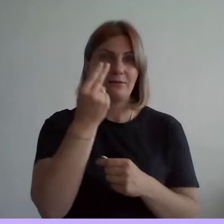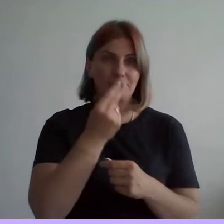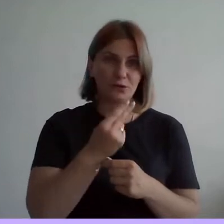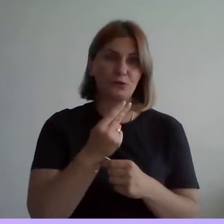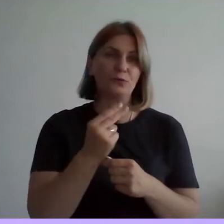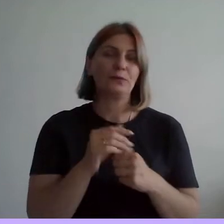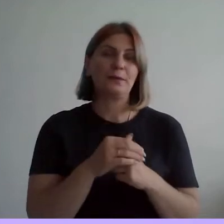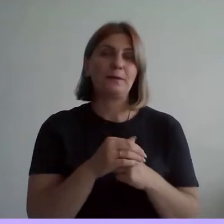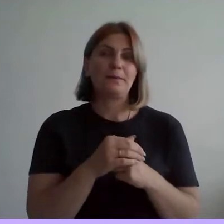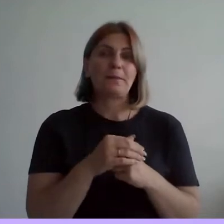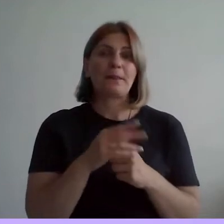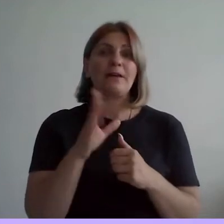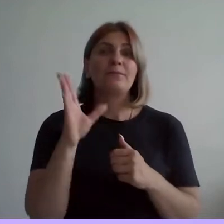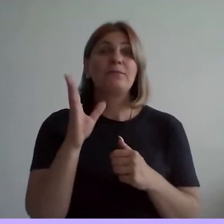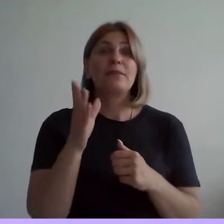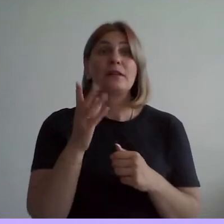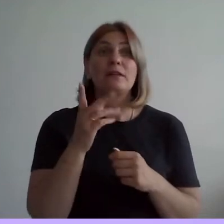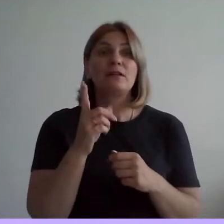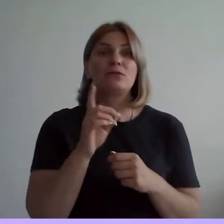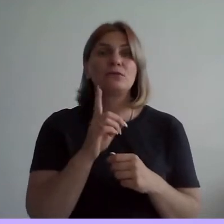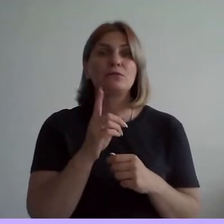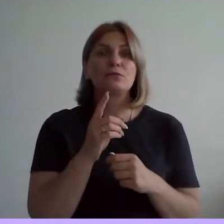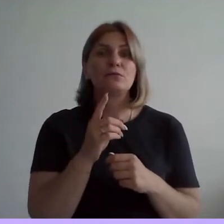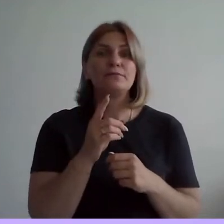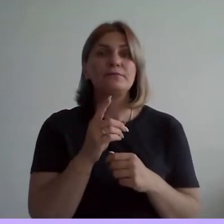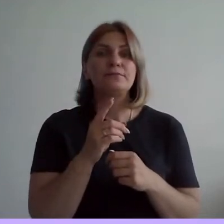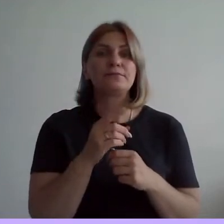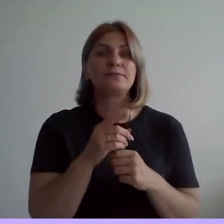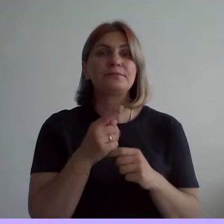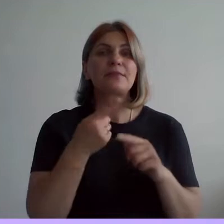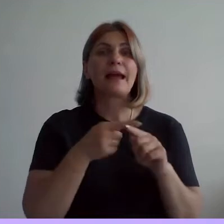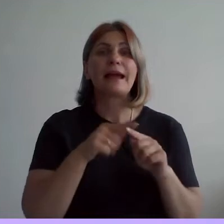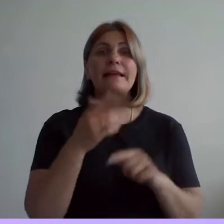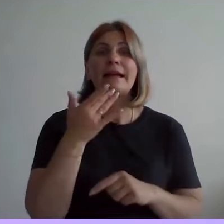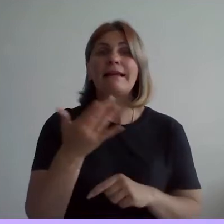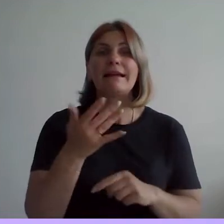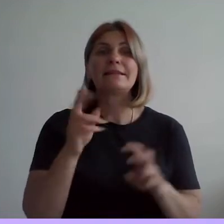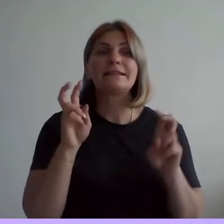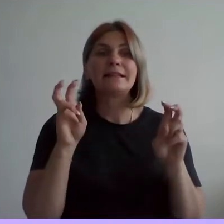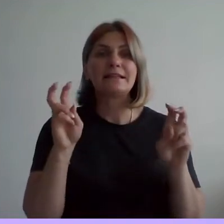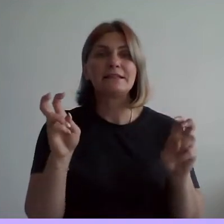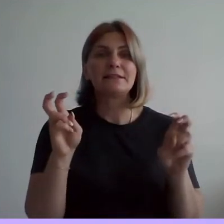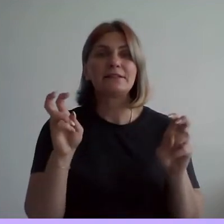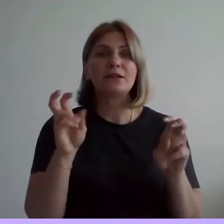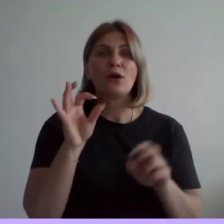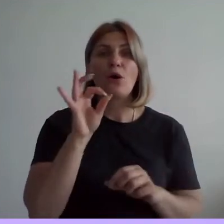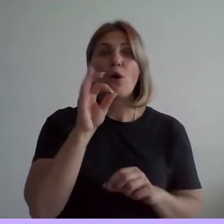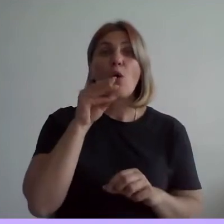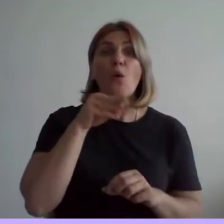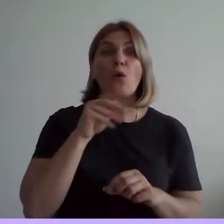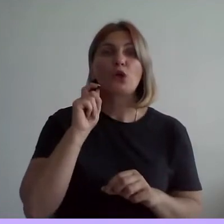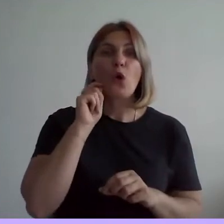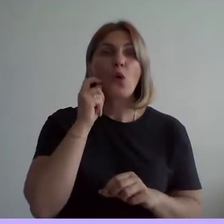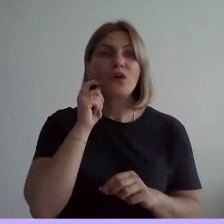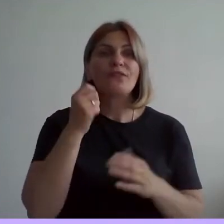Собственно говоря, эта лекция называется «От конфеты до